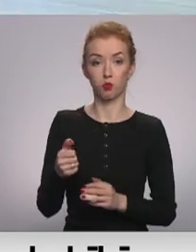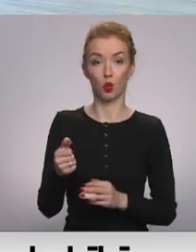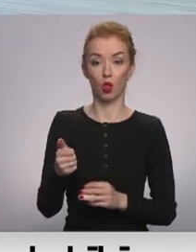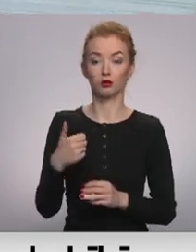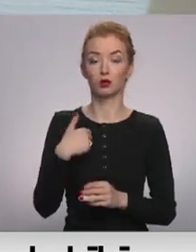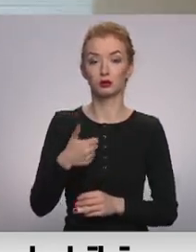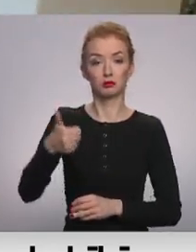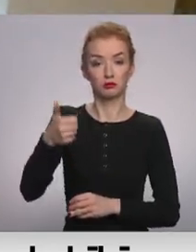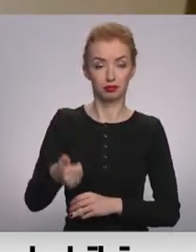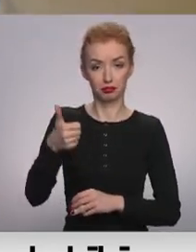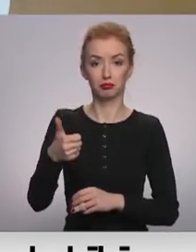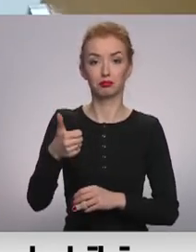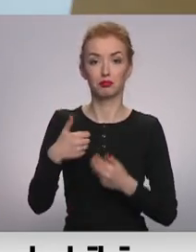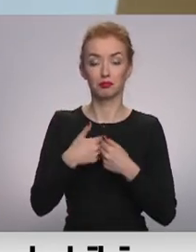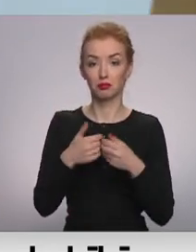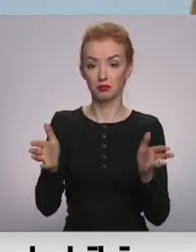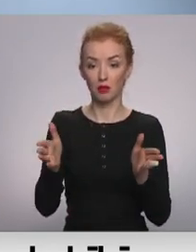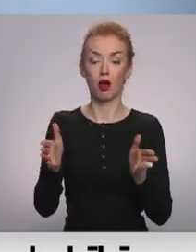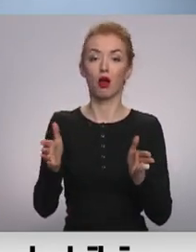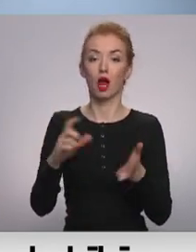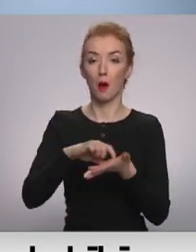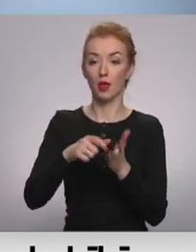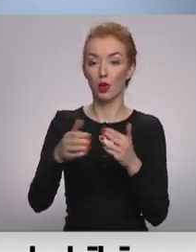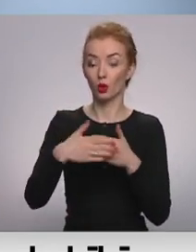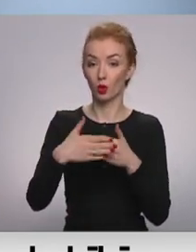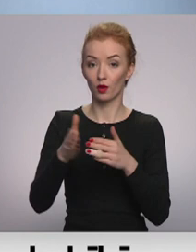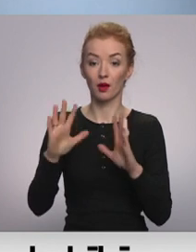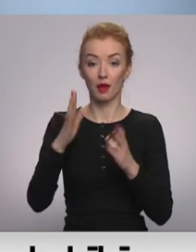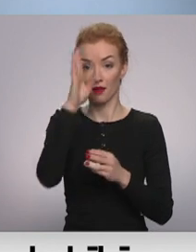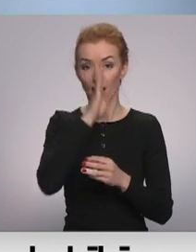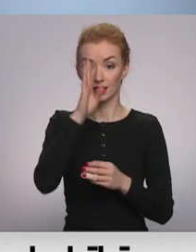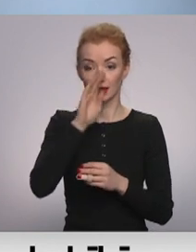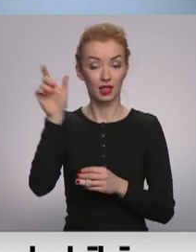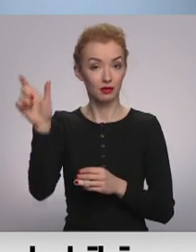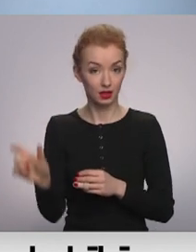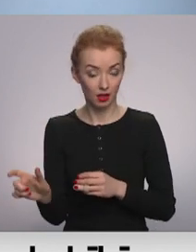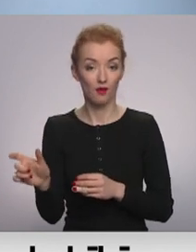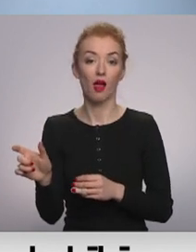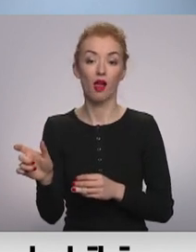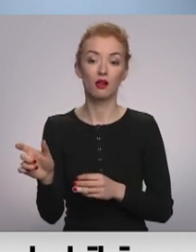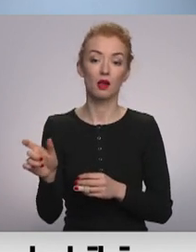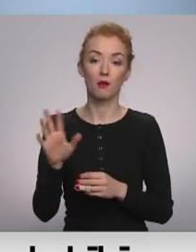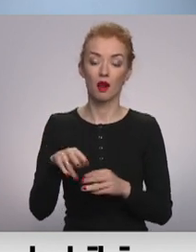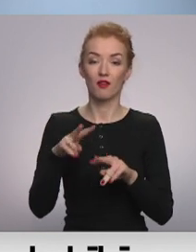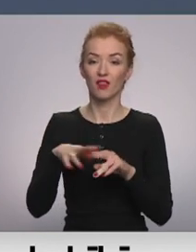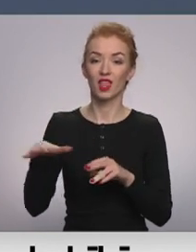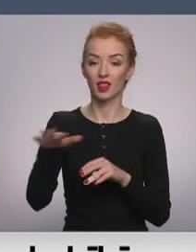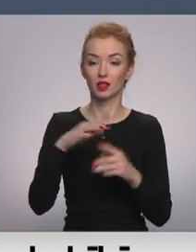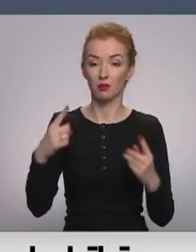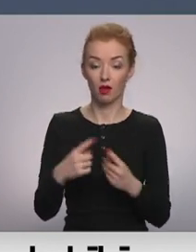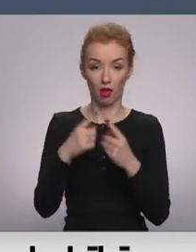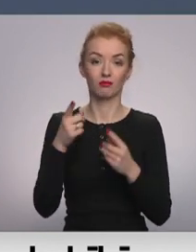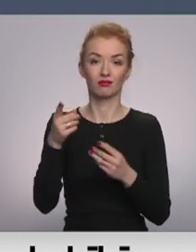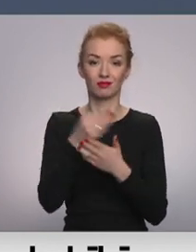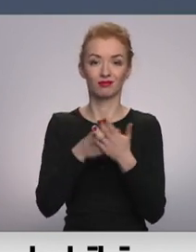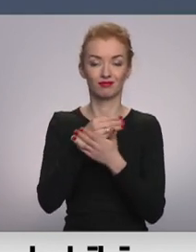atvērt arī kabneta durvis. Savukārt vaidzardīgiem cilvēkiem, kā norāda par vidus pielāgojumu, kalpo zīme,